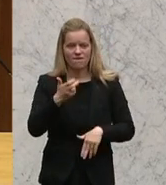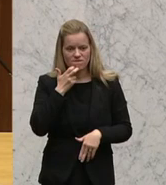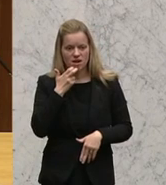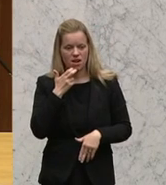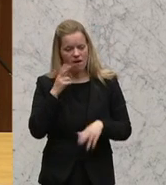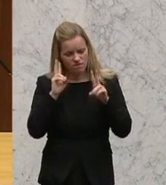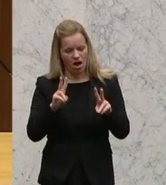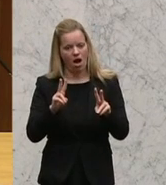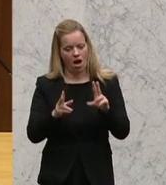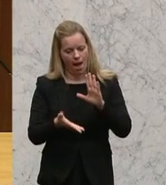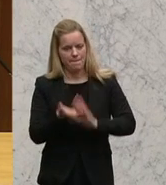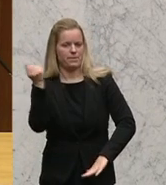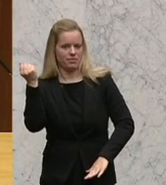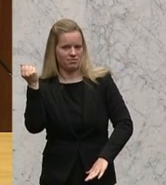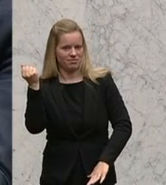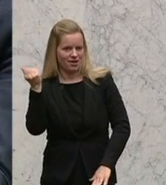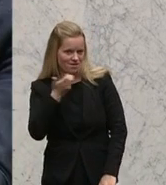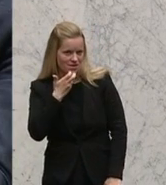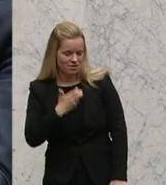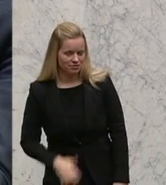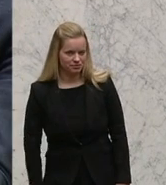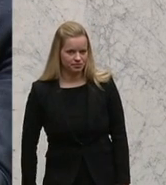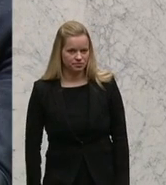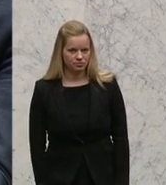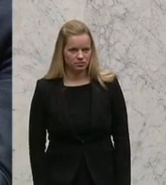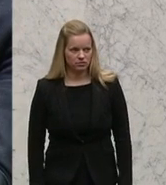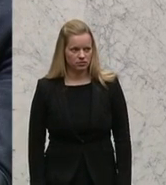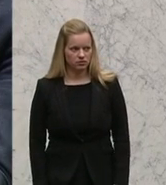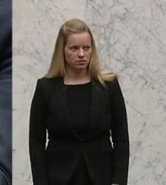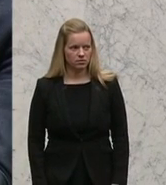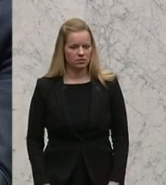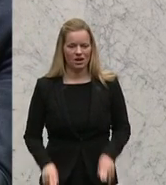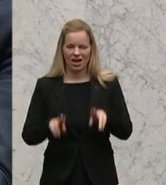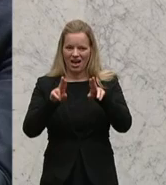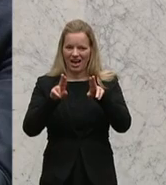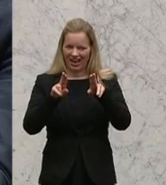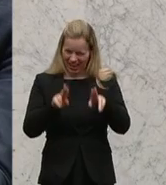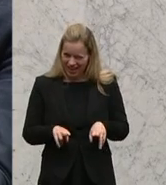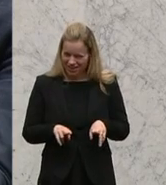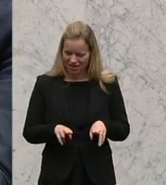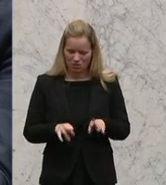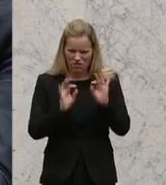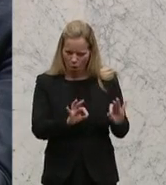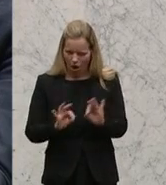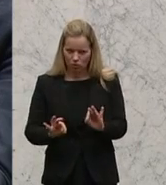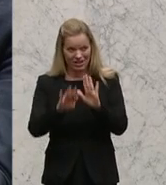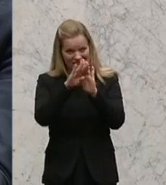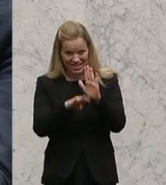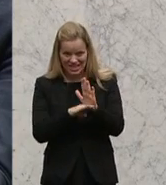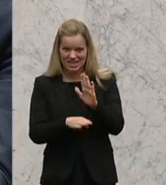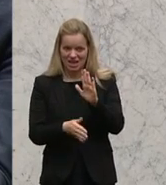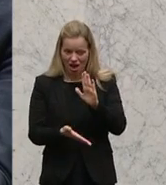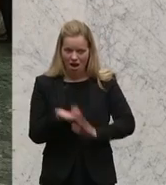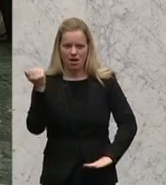de facto aushebeln und de facto abschaffen. Das Recht, mittels Verordnung überhaupt Gesetze außer Kraft zu setzen, nennt man Notverordnungsrecht.